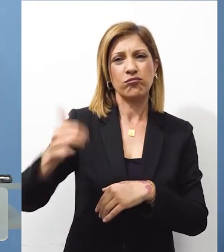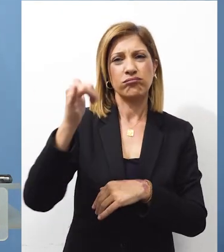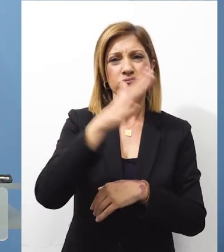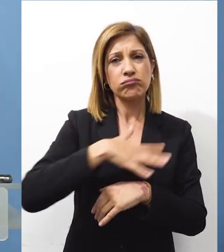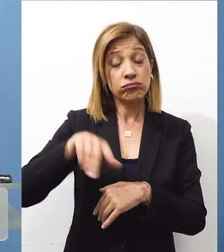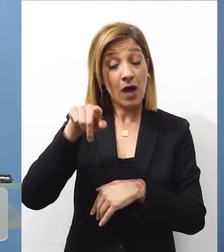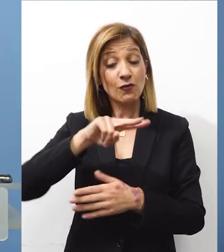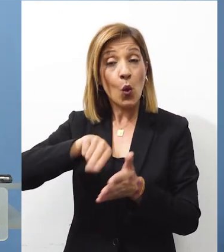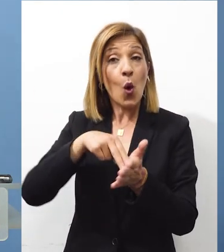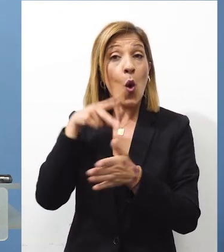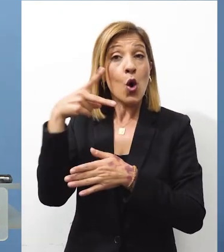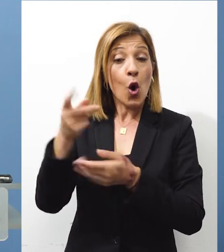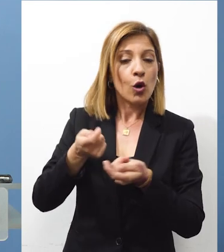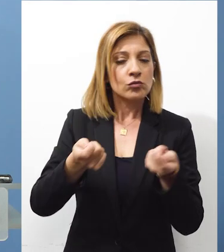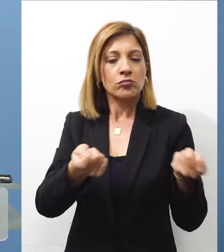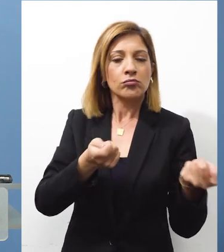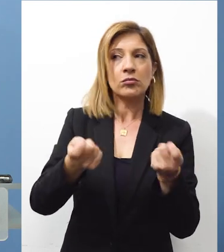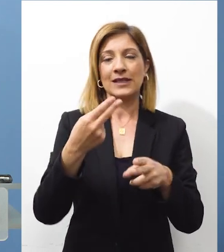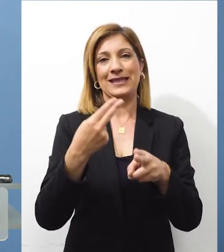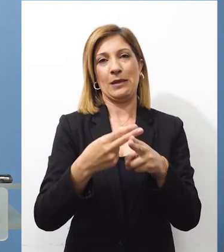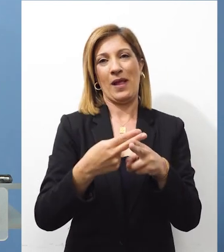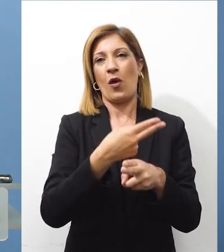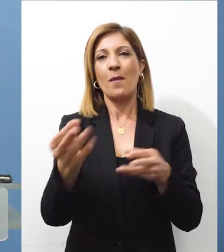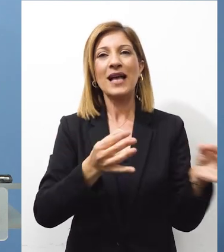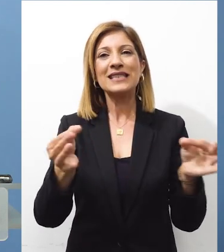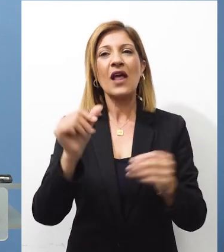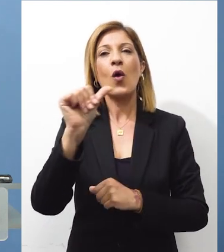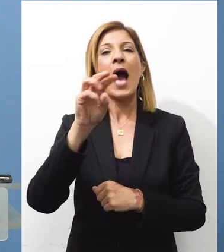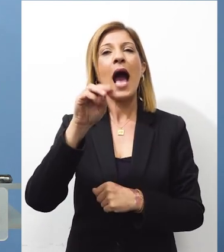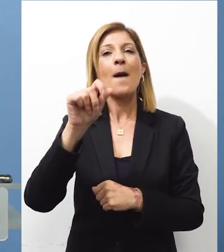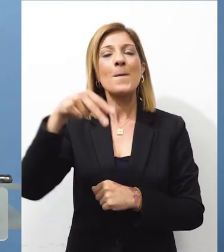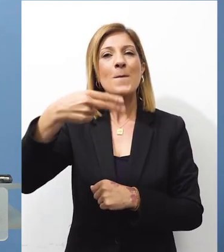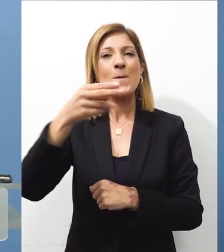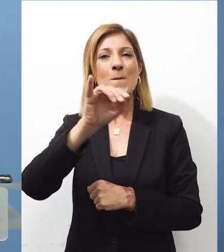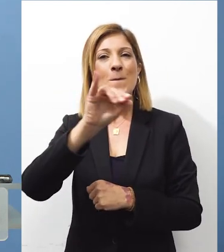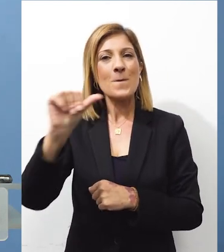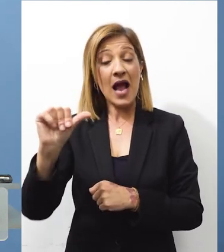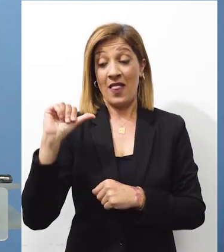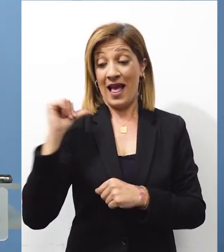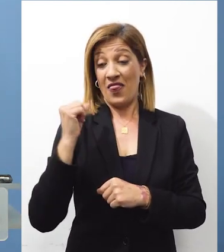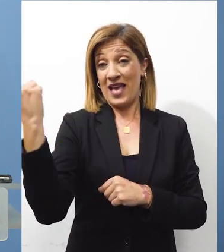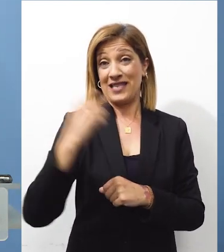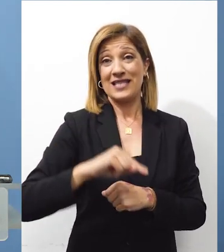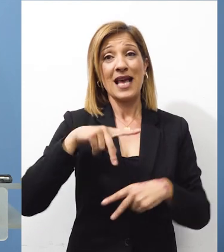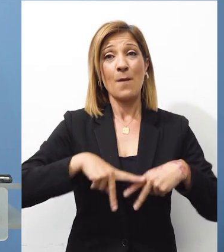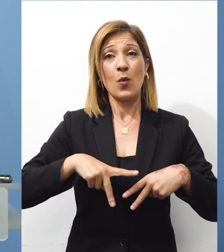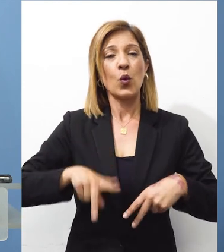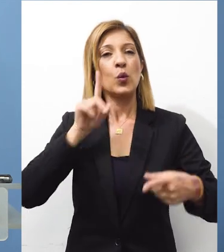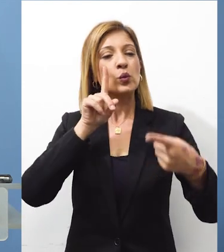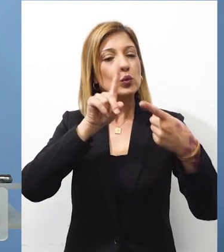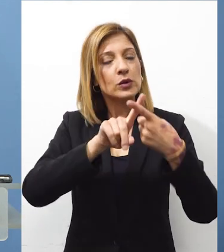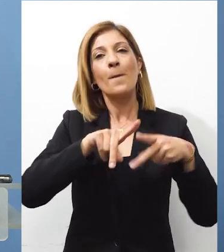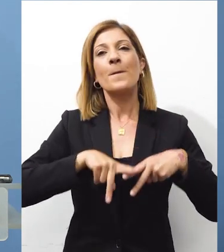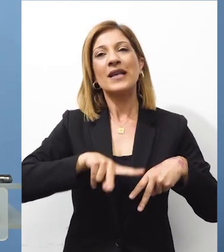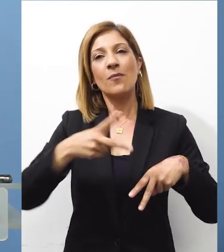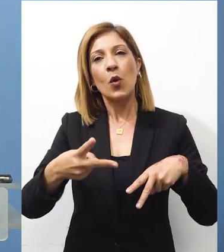ήταν καθοριστικό στην ενεργοποίηση του σχέδιου Αμάλθια και κατά την συνάντηση χθες με την Υφυπουργό Ευρωπαϊκών Θεμάτων, την κυρία Μαριλένα Αραβονά,